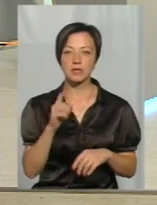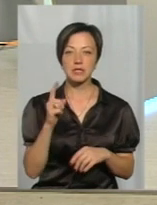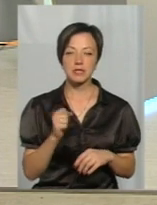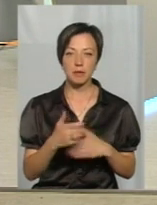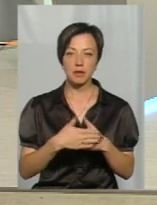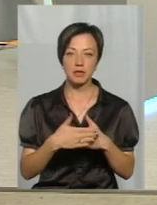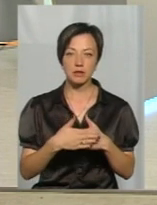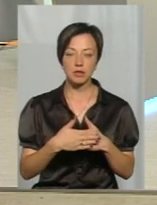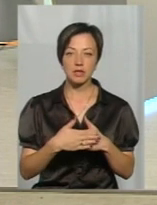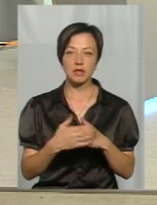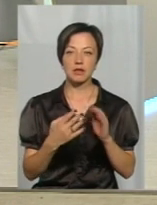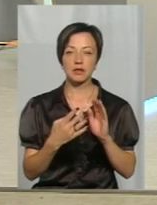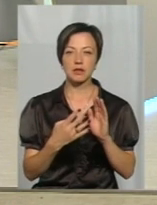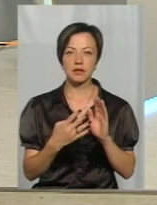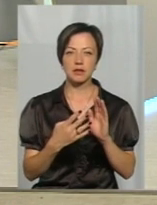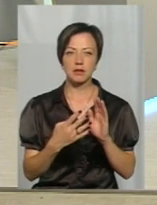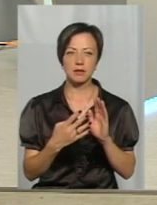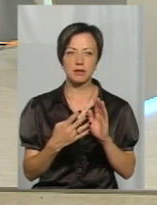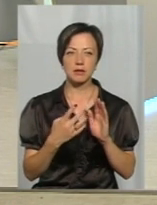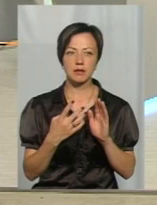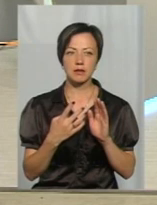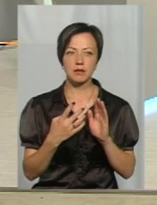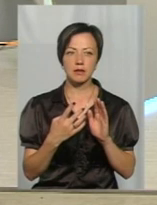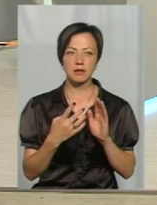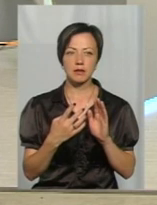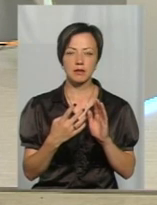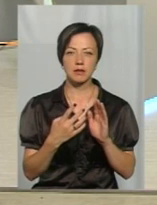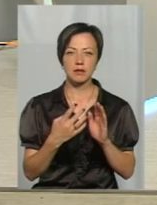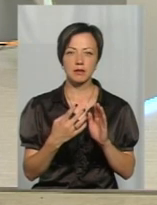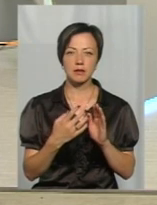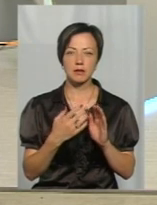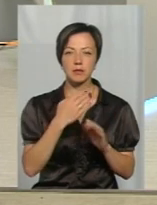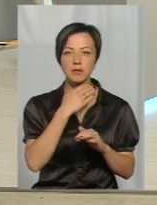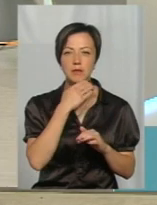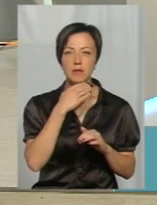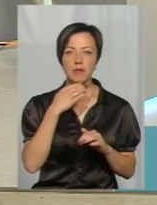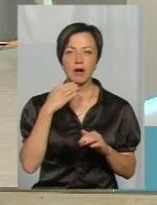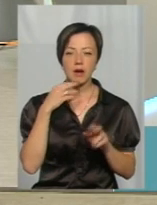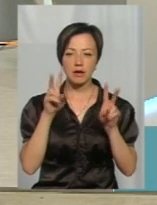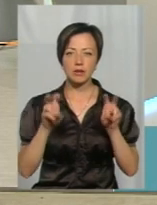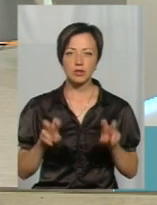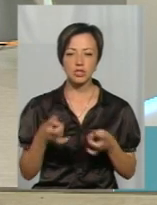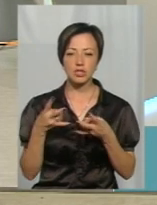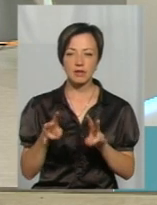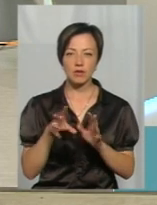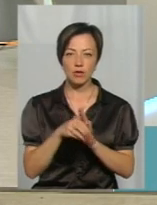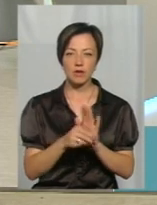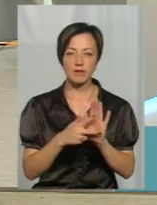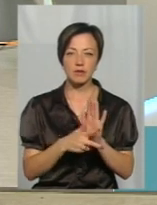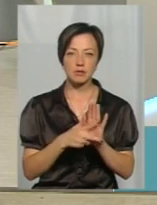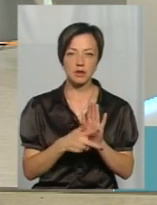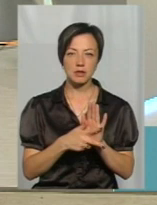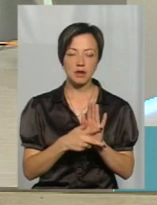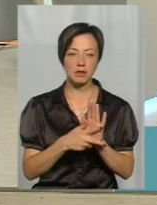близько 196 екземплярами шкідливими організми. Сюди входять десь 80